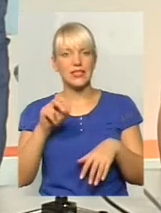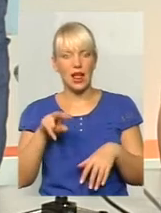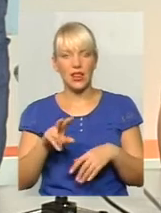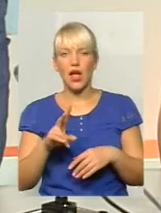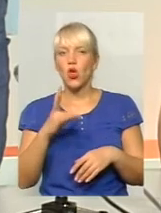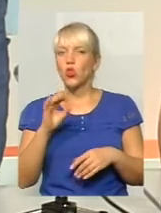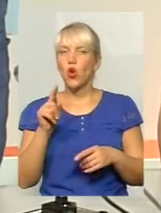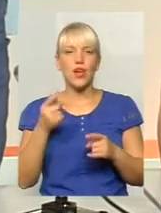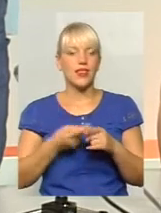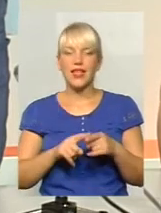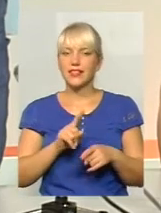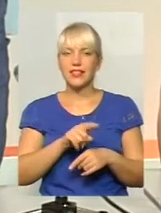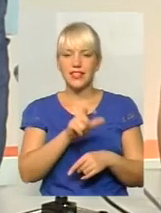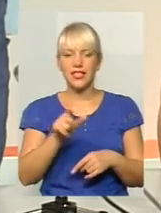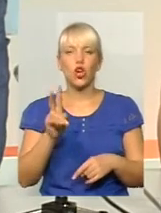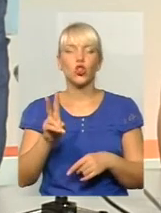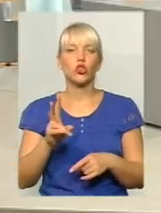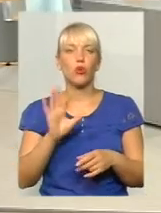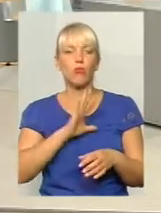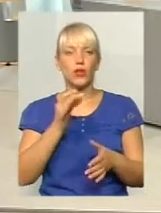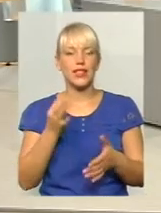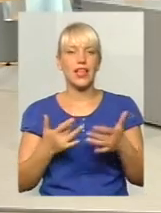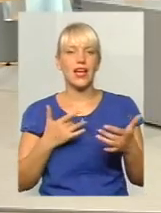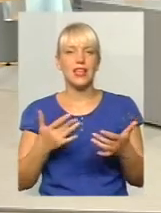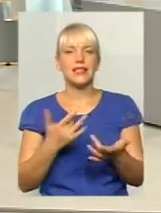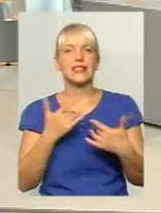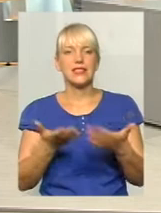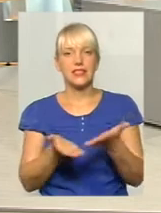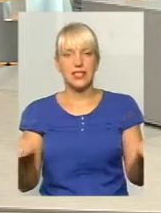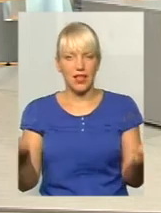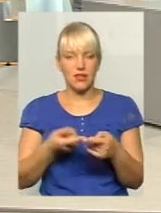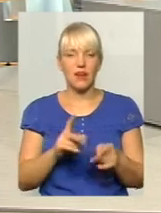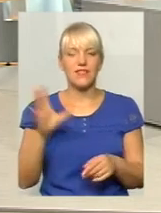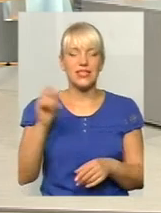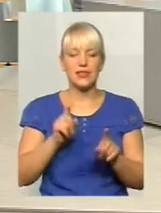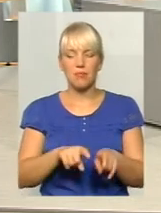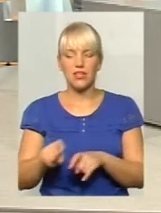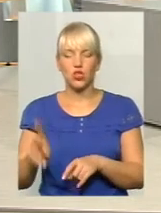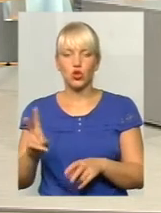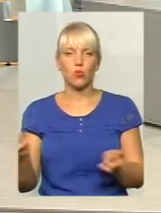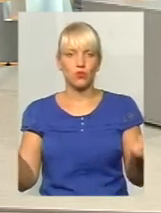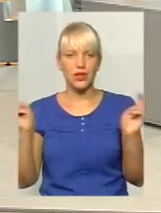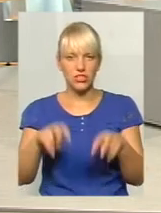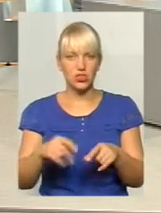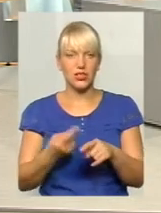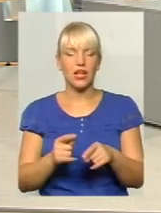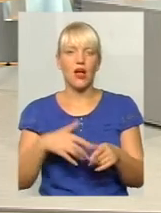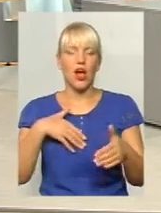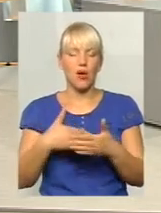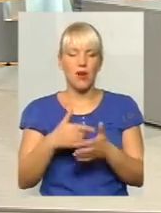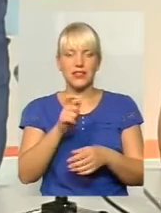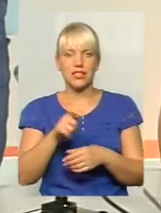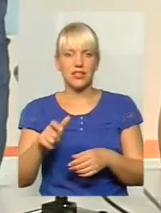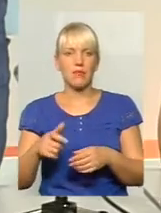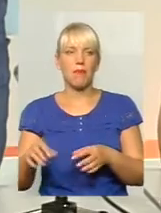всі ті пасажири, які прийшли на ці громадські обговорення, громадські активісти та перевізники, вони